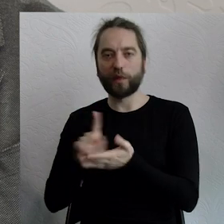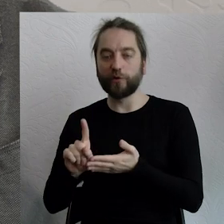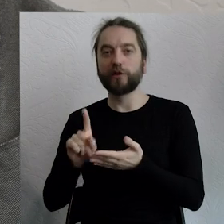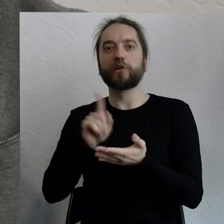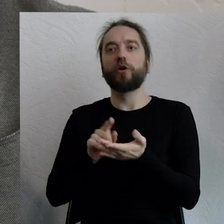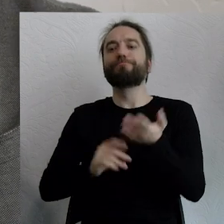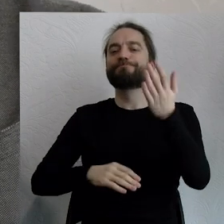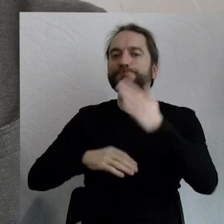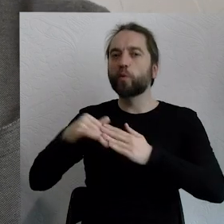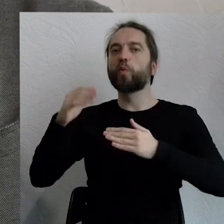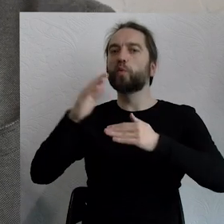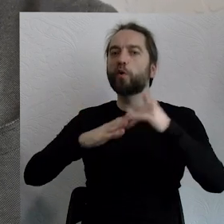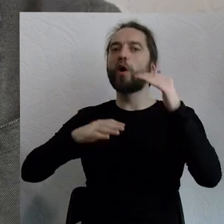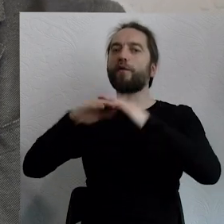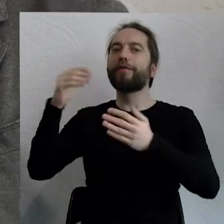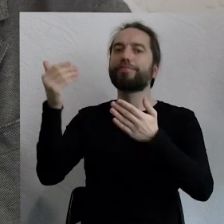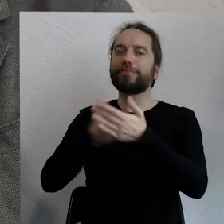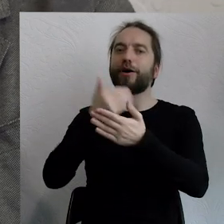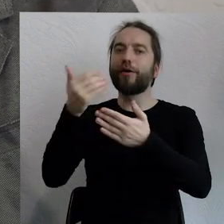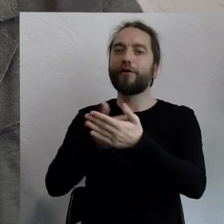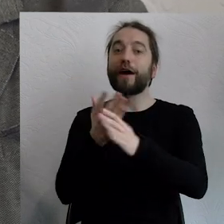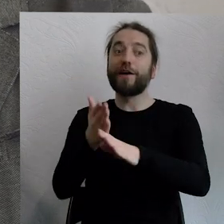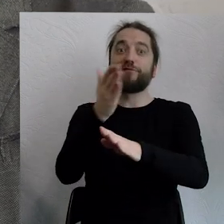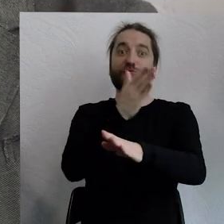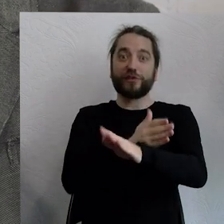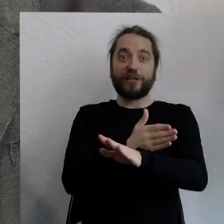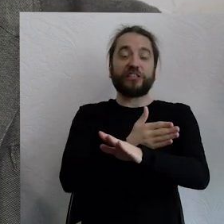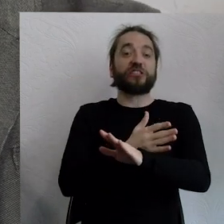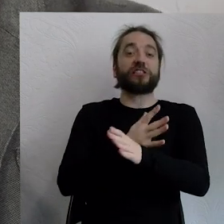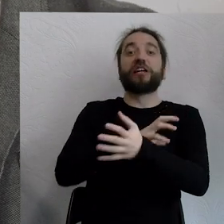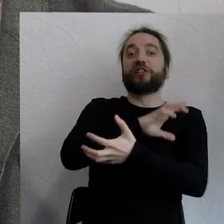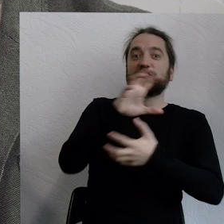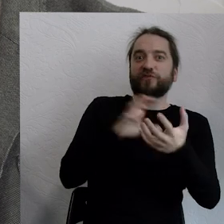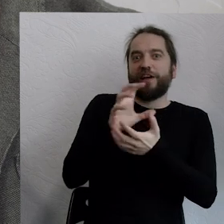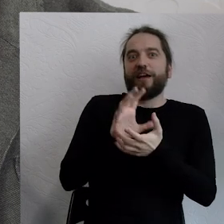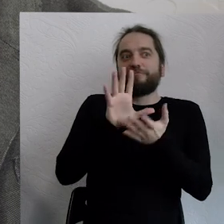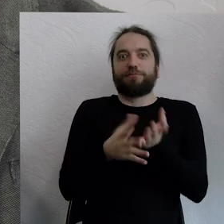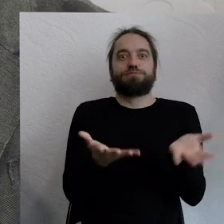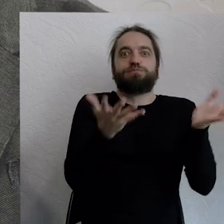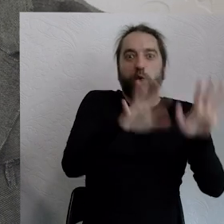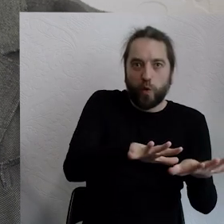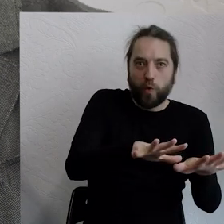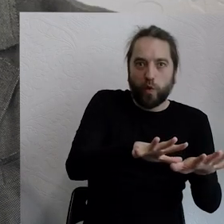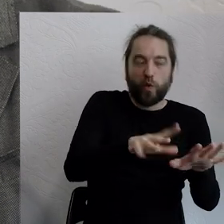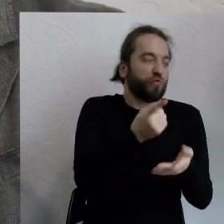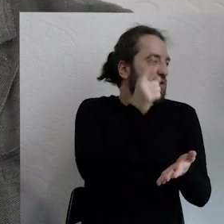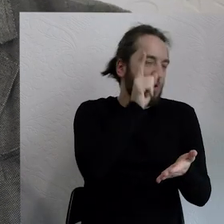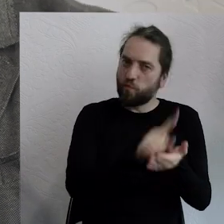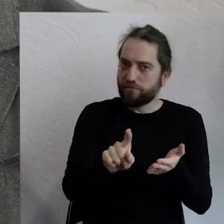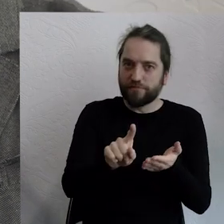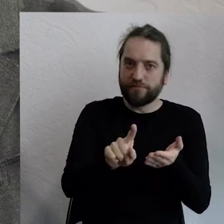odbudowywać się po, nazwijmy to ładnie, upadku cywilizacji, jaką znamy. Jednak to, co robiliśmy, nie udało się,